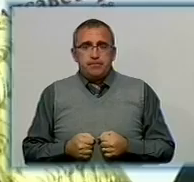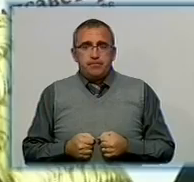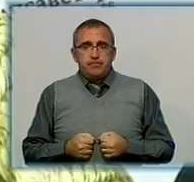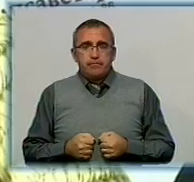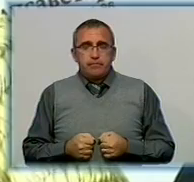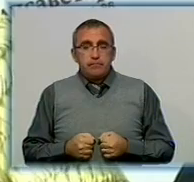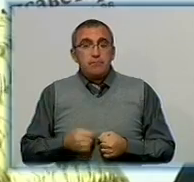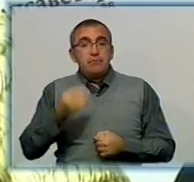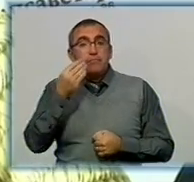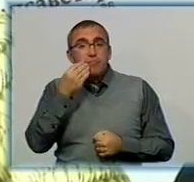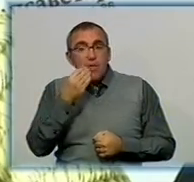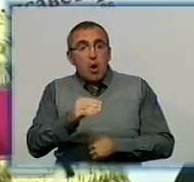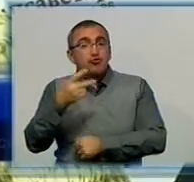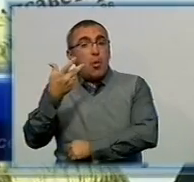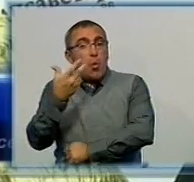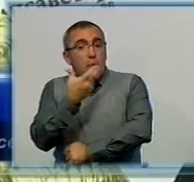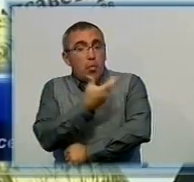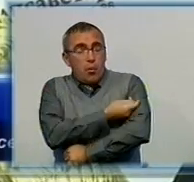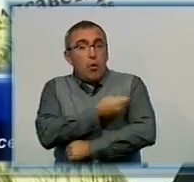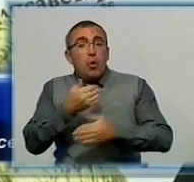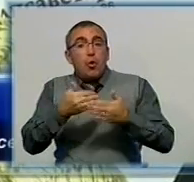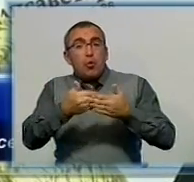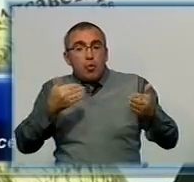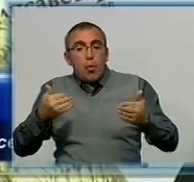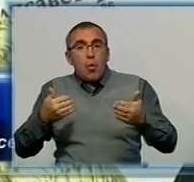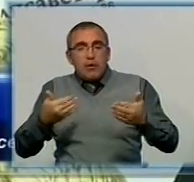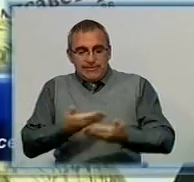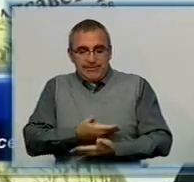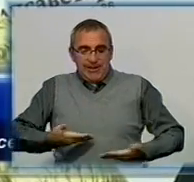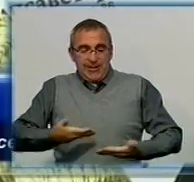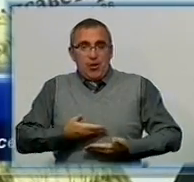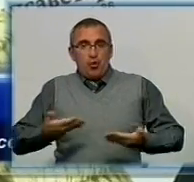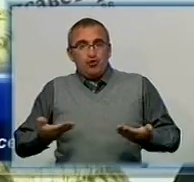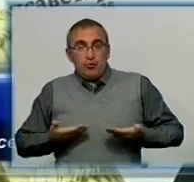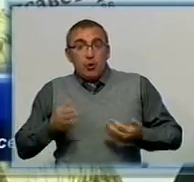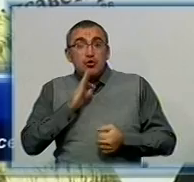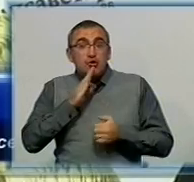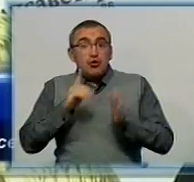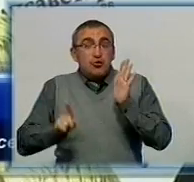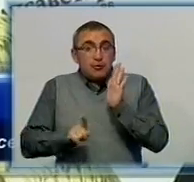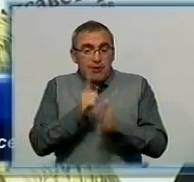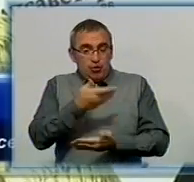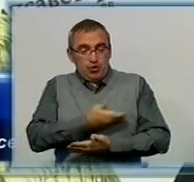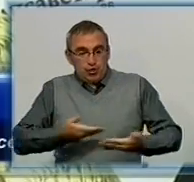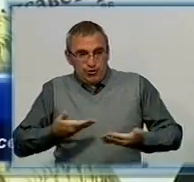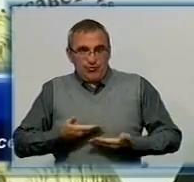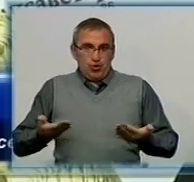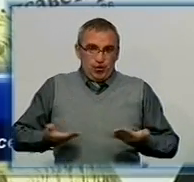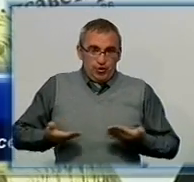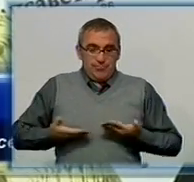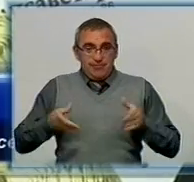Краще колоти до початку статевого життя. Але є дані, коли вже жінка почала жити статевим життям,